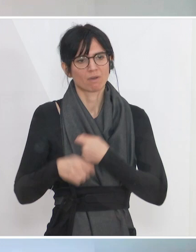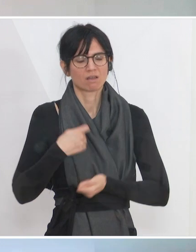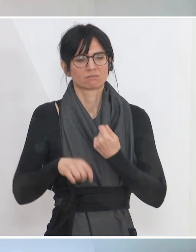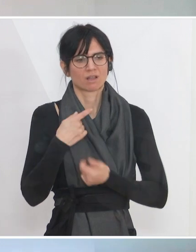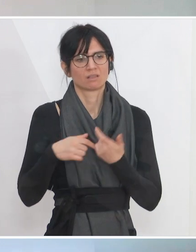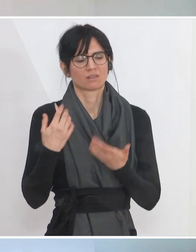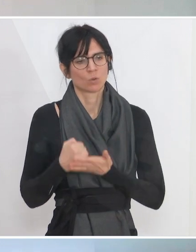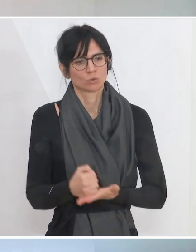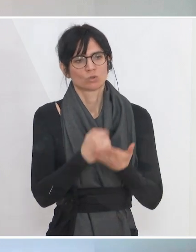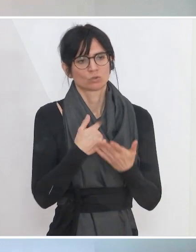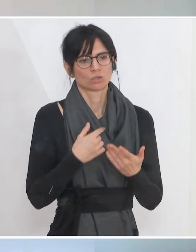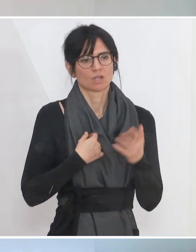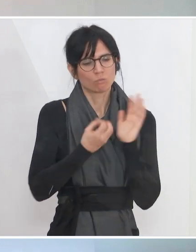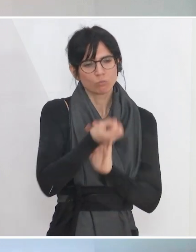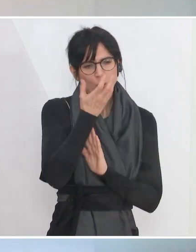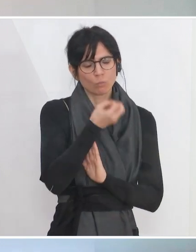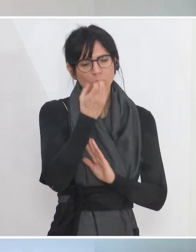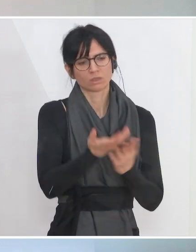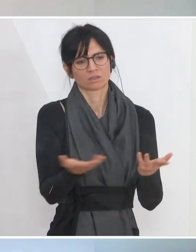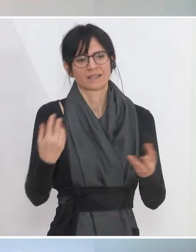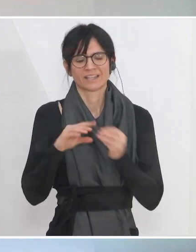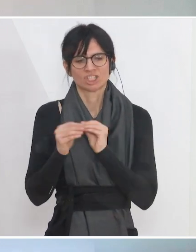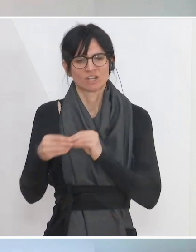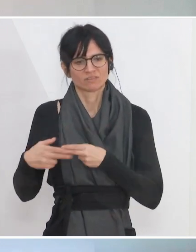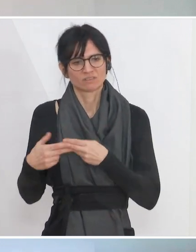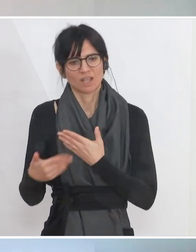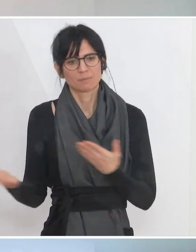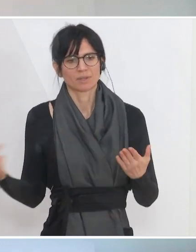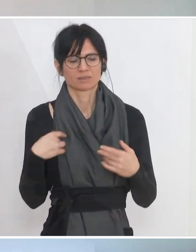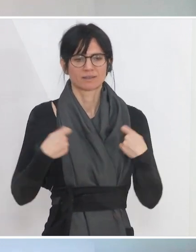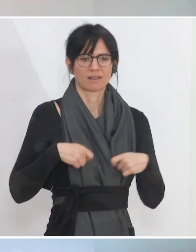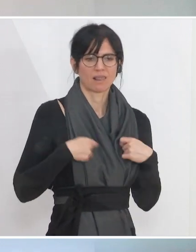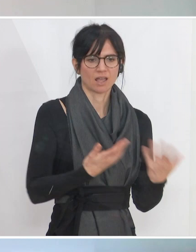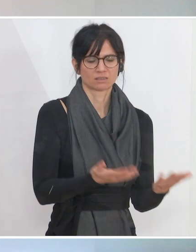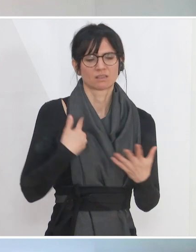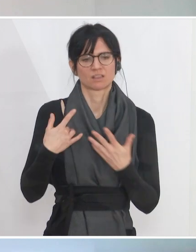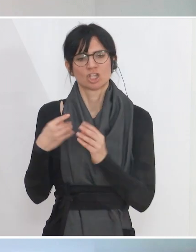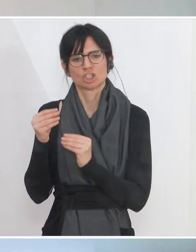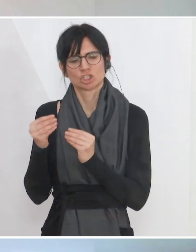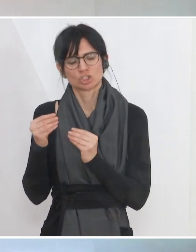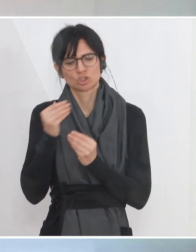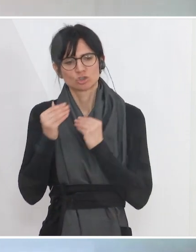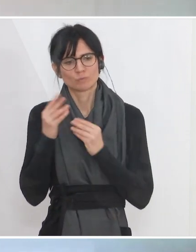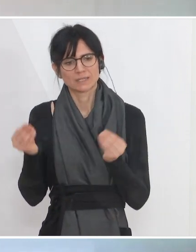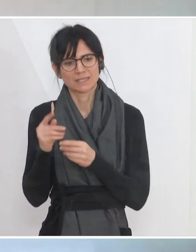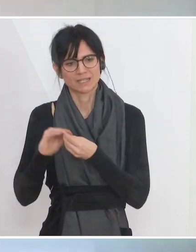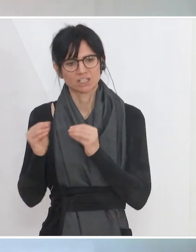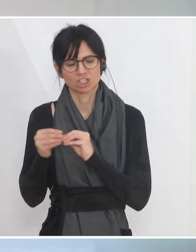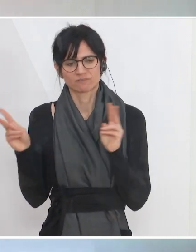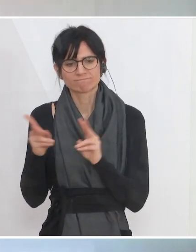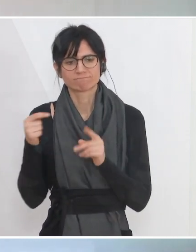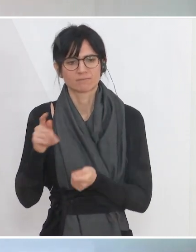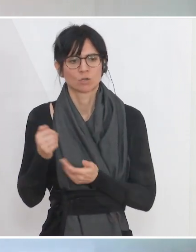Händlerinnen und Händler, die Blumenhändlerinnen, das Geschäft, das Kleidergeschäft, das Spielzeuggeschäft zu unterstützen in dieser